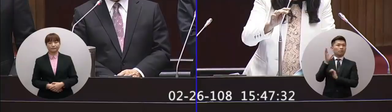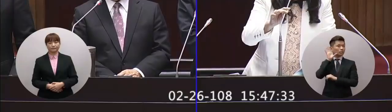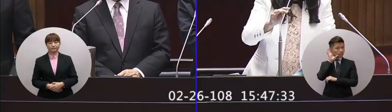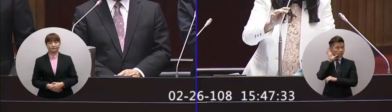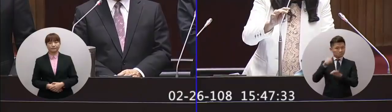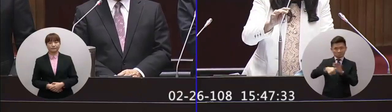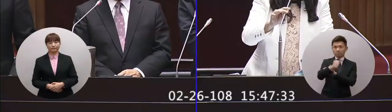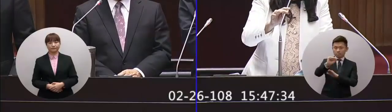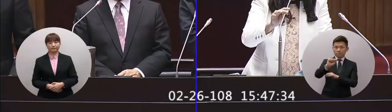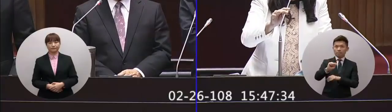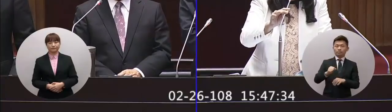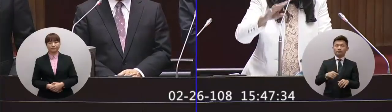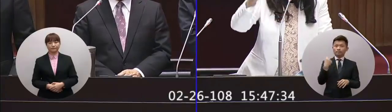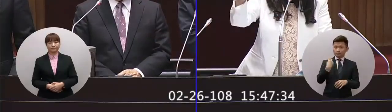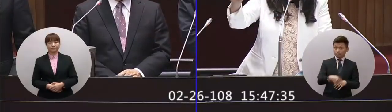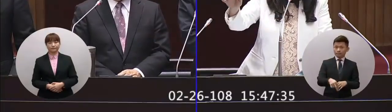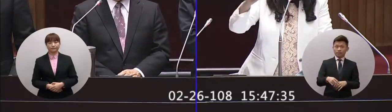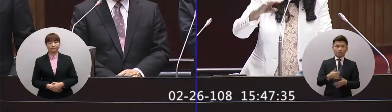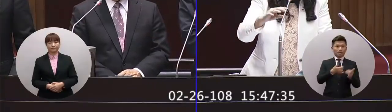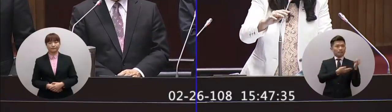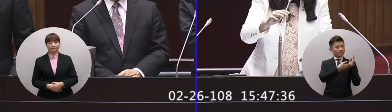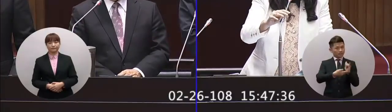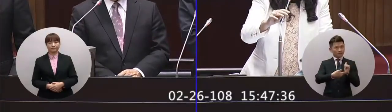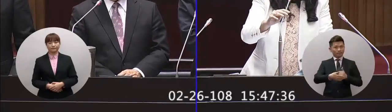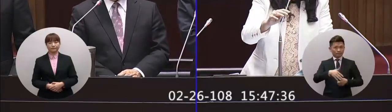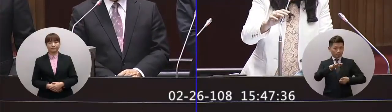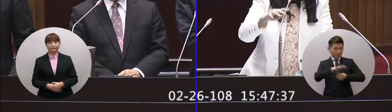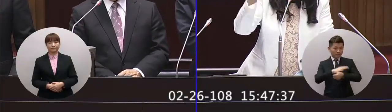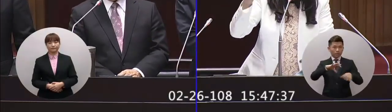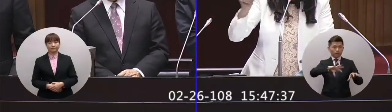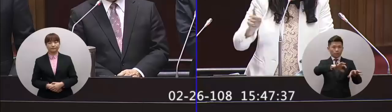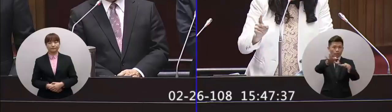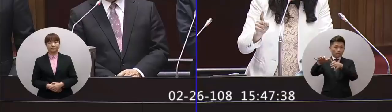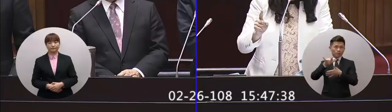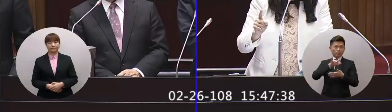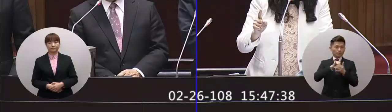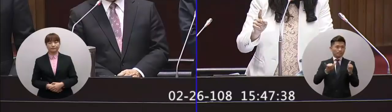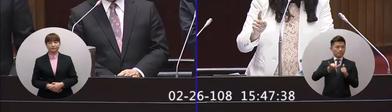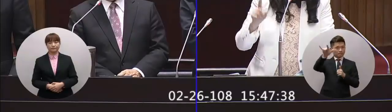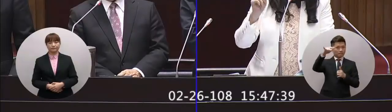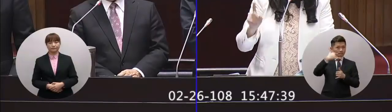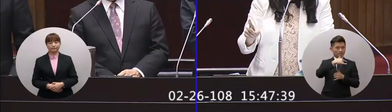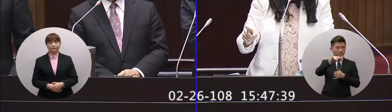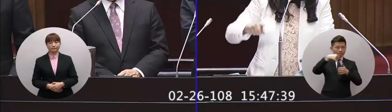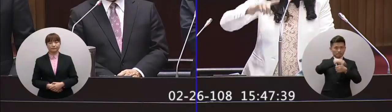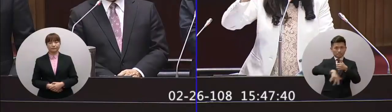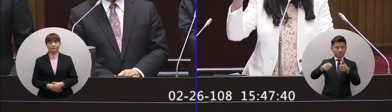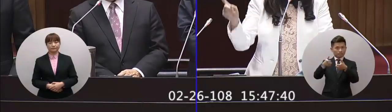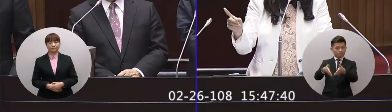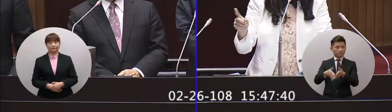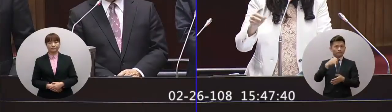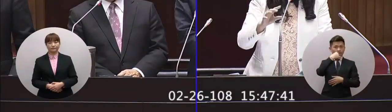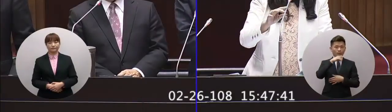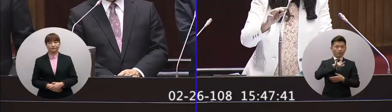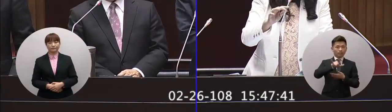更嚴重了2013年我們好不容易以貴賓的身份去參加國際民航組織而且這個組織真的很重要它對於台灣的整